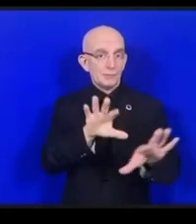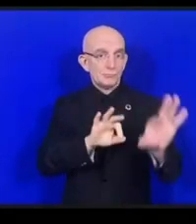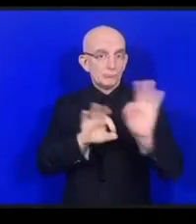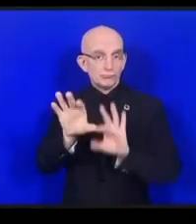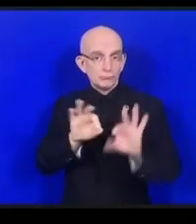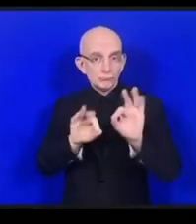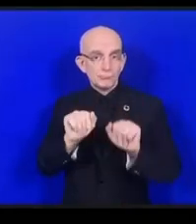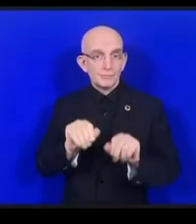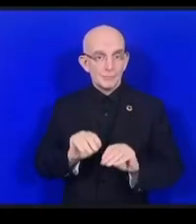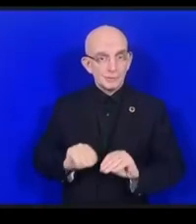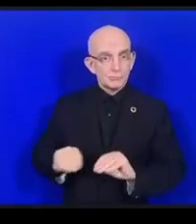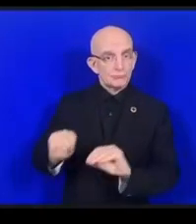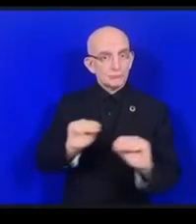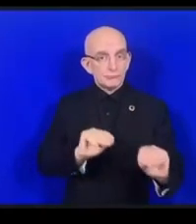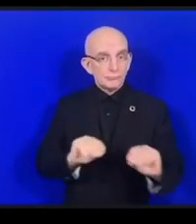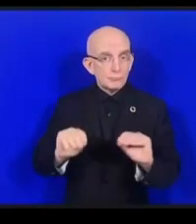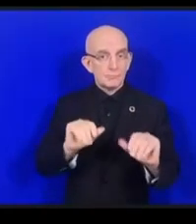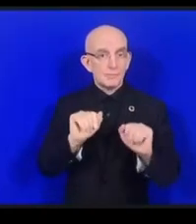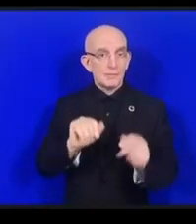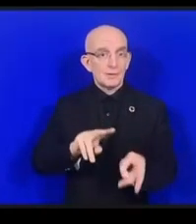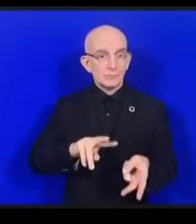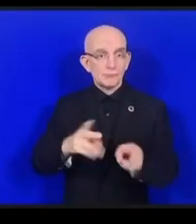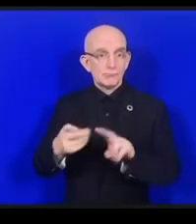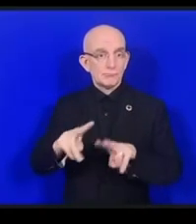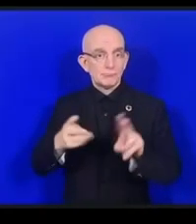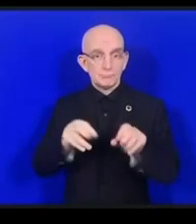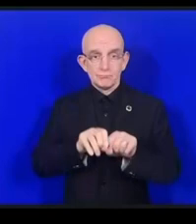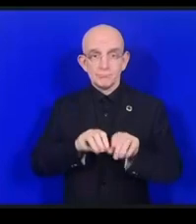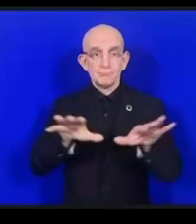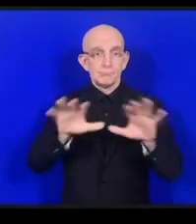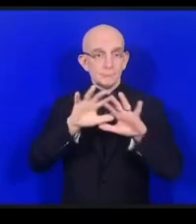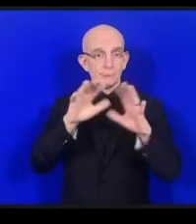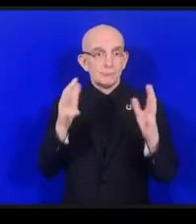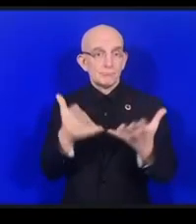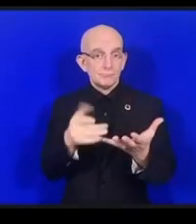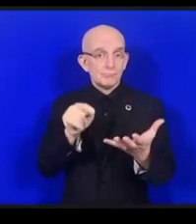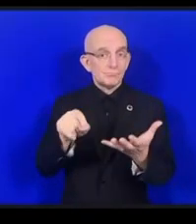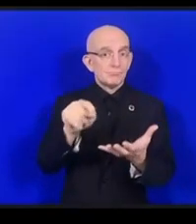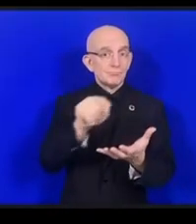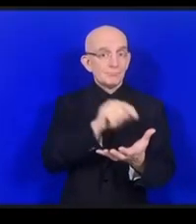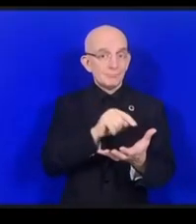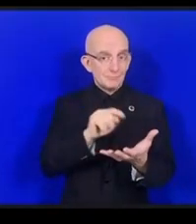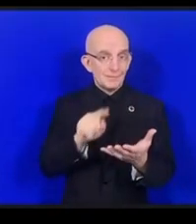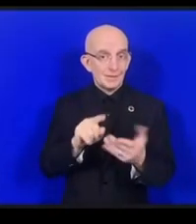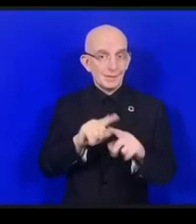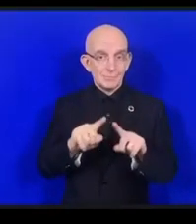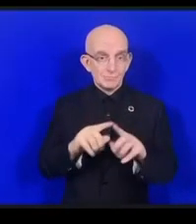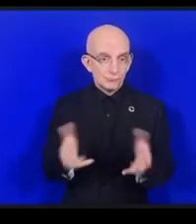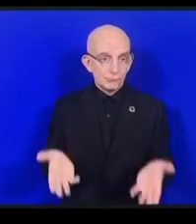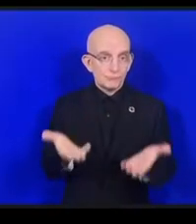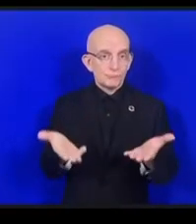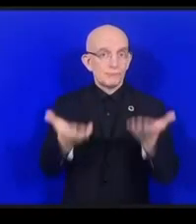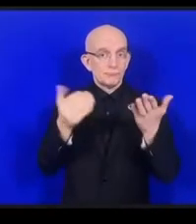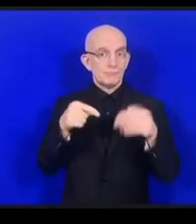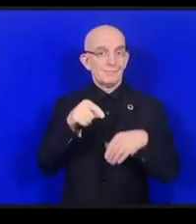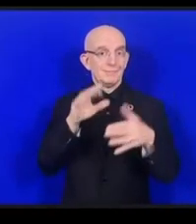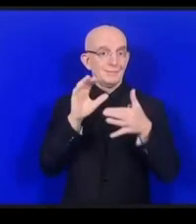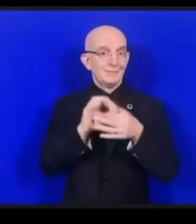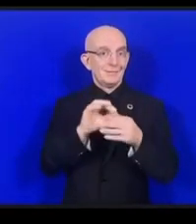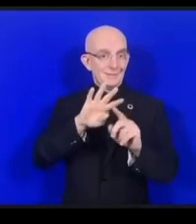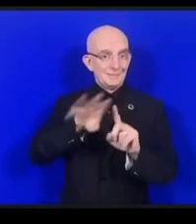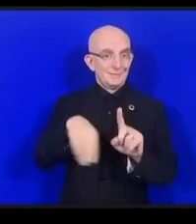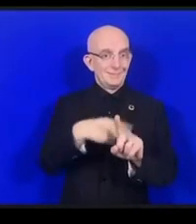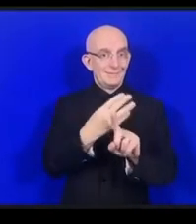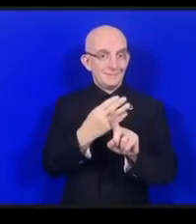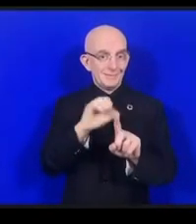そしてトランスフーメーションが可能なもの変換可能なものということですSDGsのアカデミーというのがありますけれどもこれは